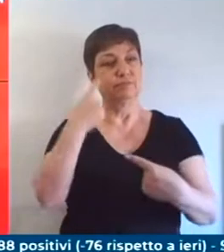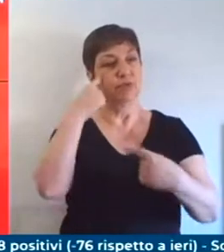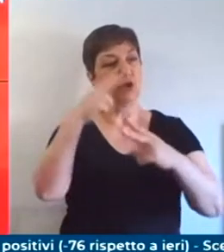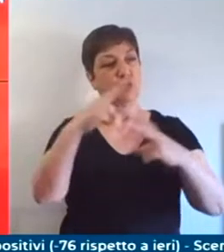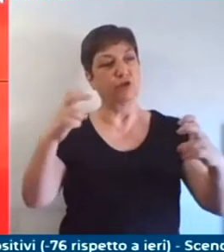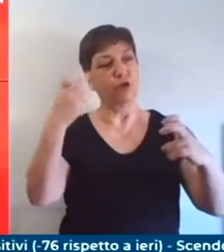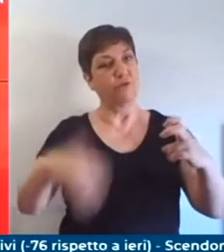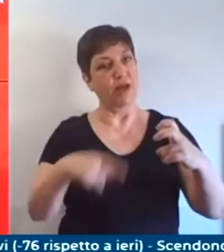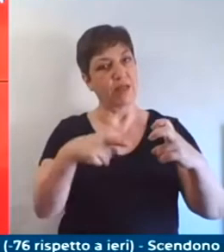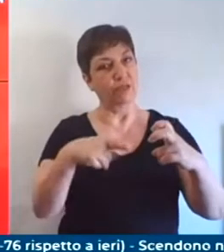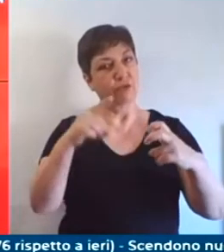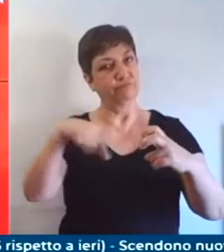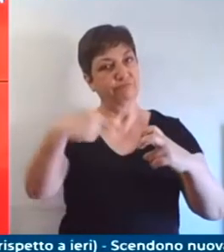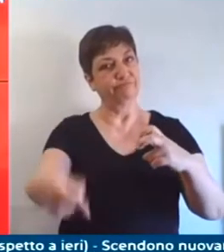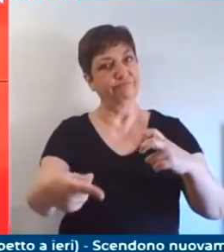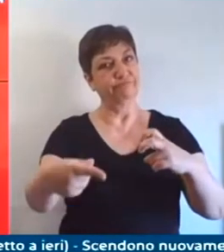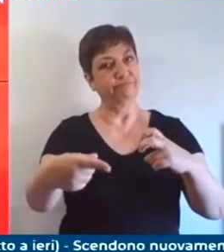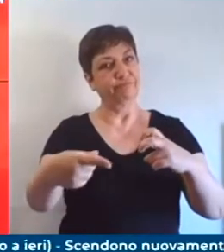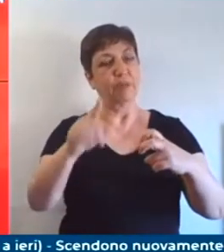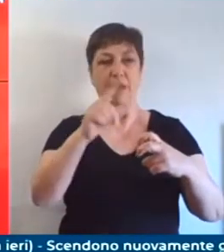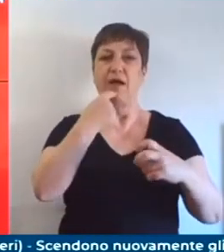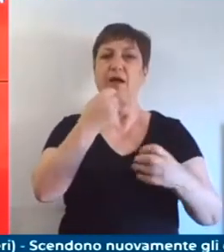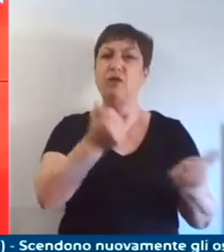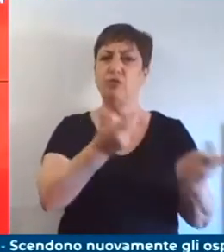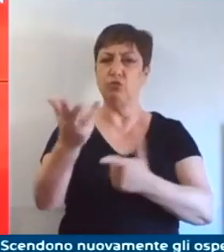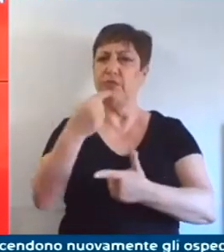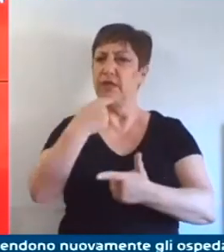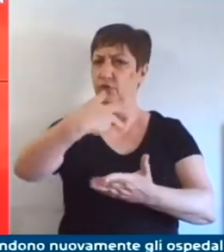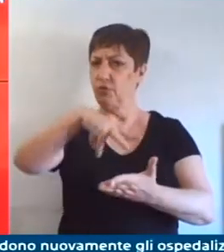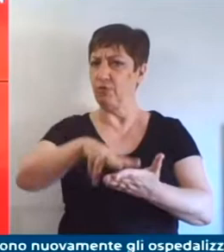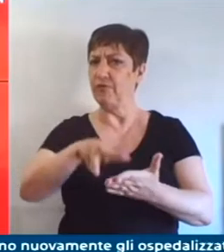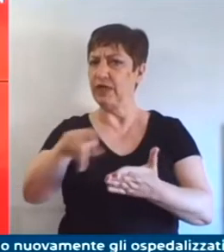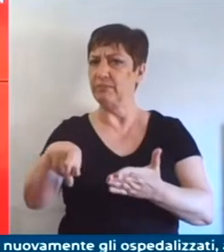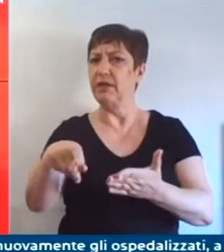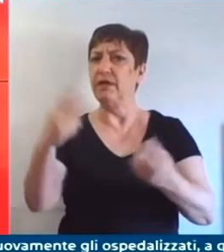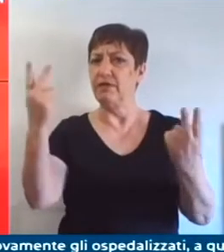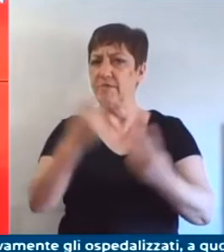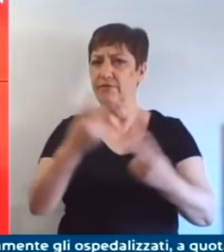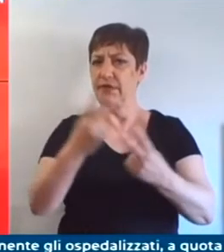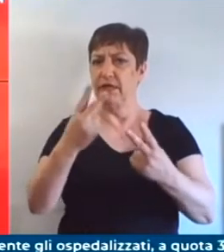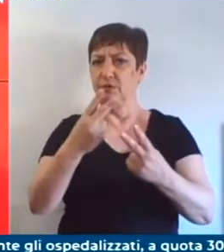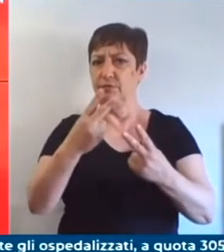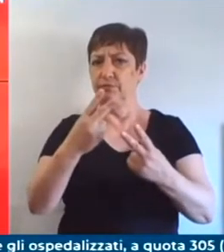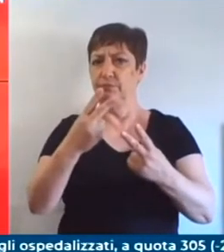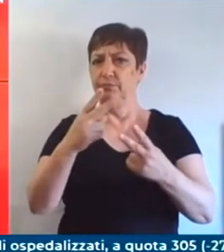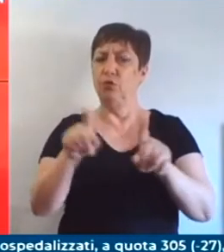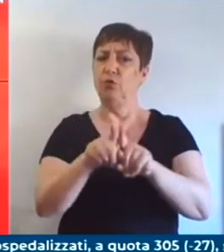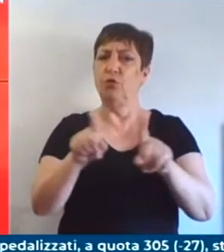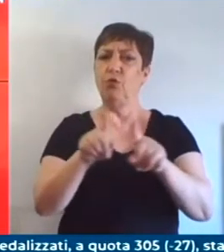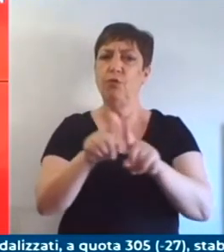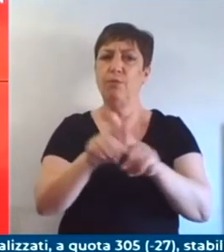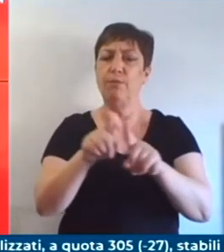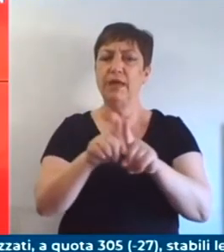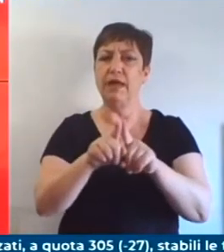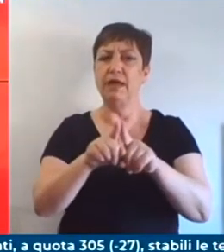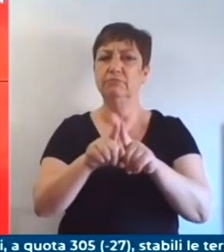In questo caso i numeri ci confermano che siamo sostanzialmente nella direzione giusta. Nel frattempo si